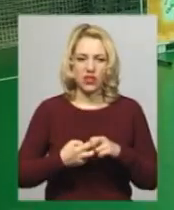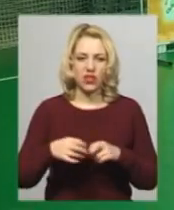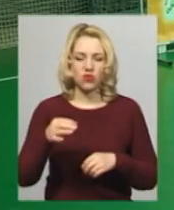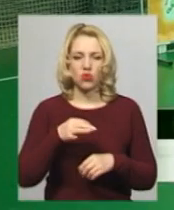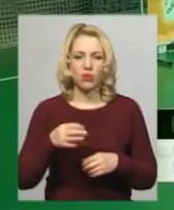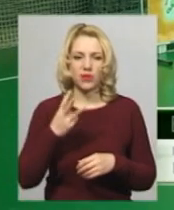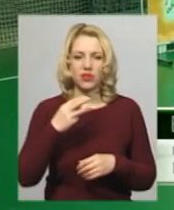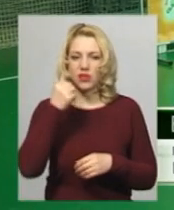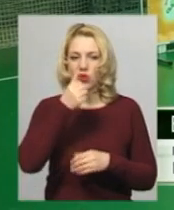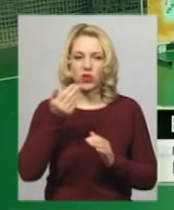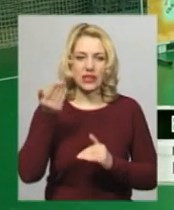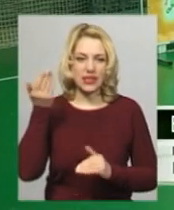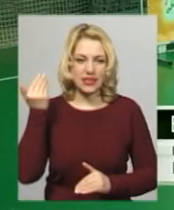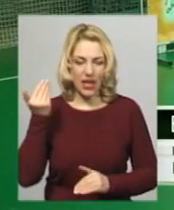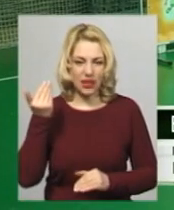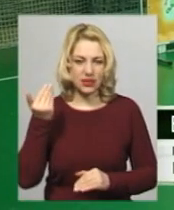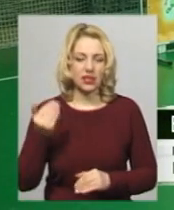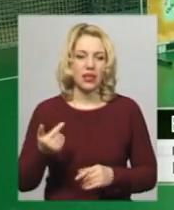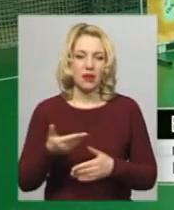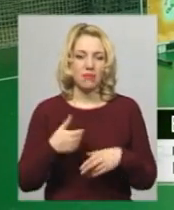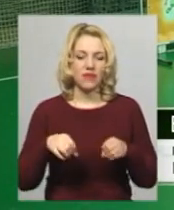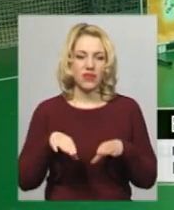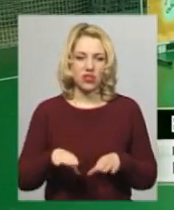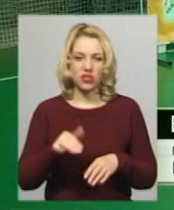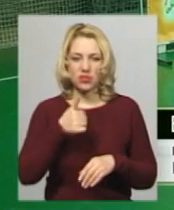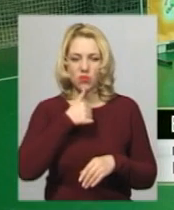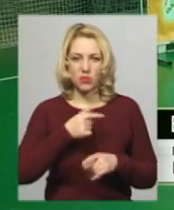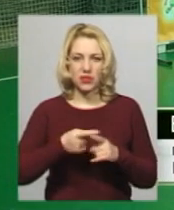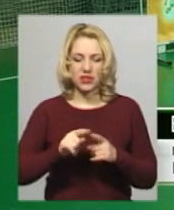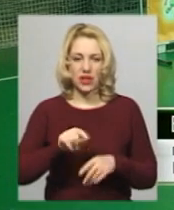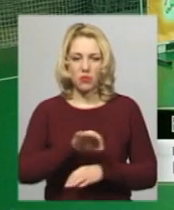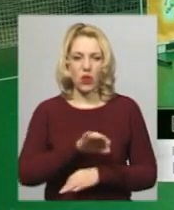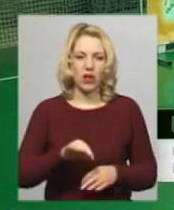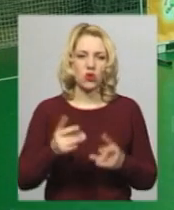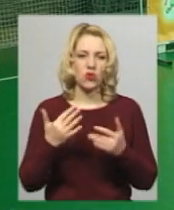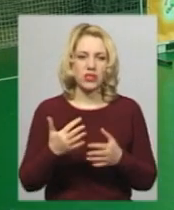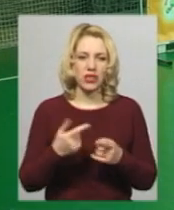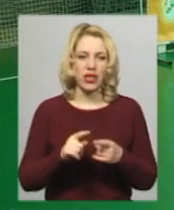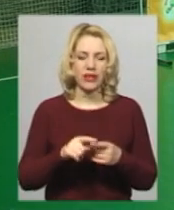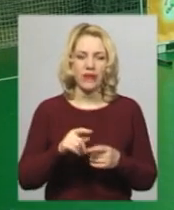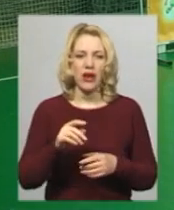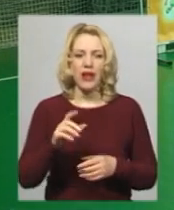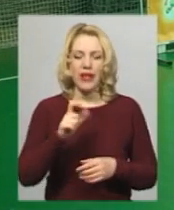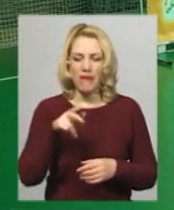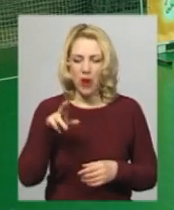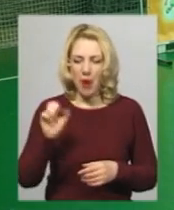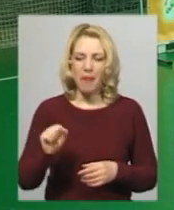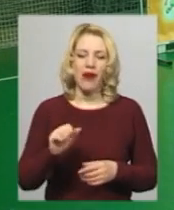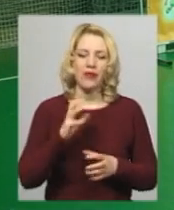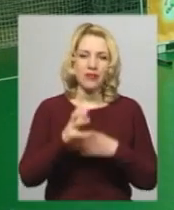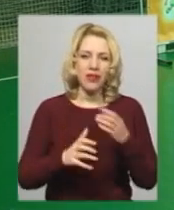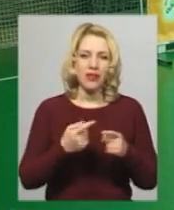Три роки тому ми вирішили спробувати цей проект, оскільки в Європі, в світі цей проект давно вже розвивається,